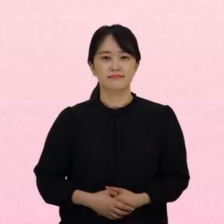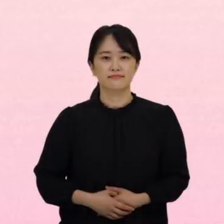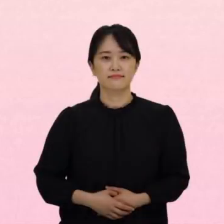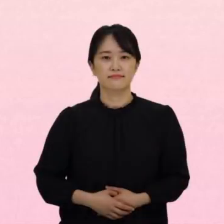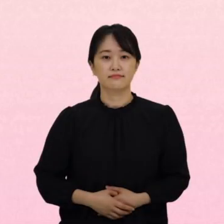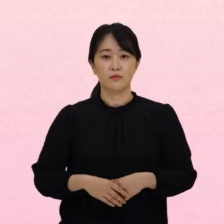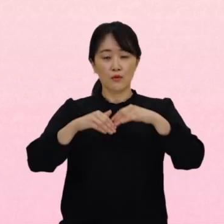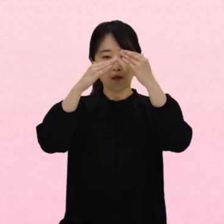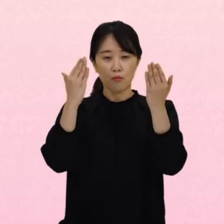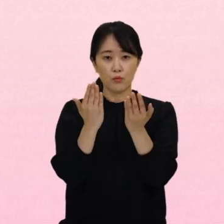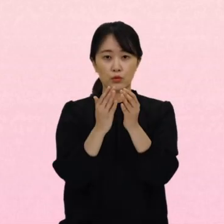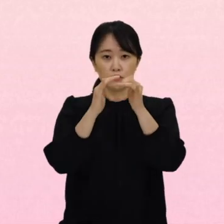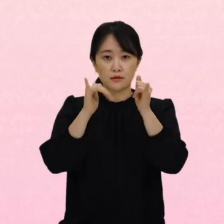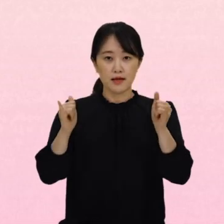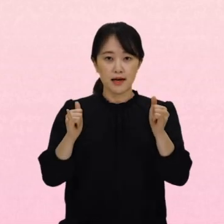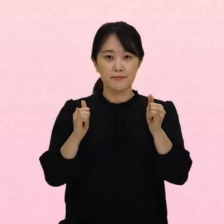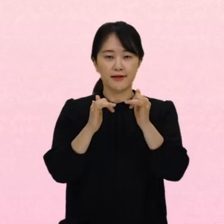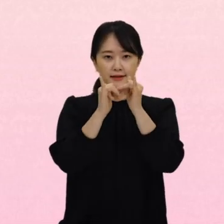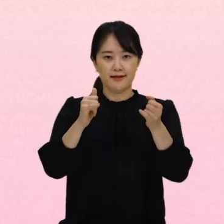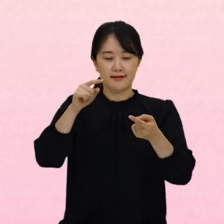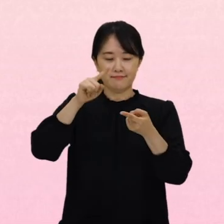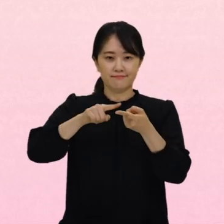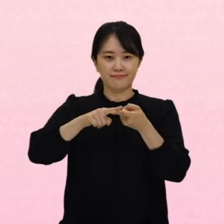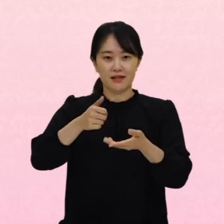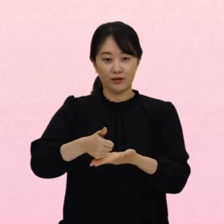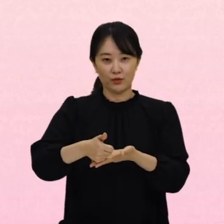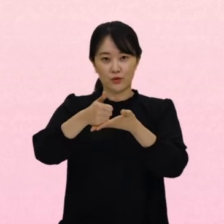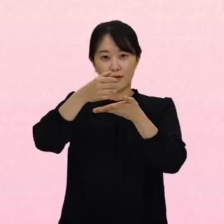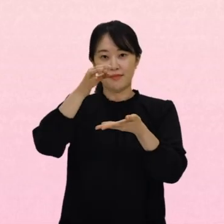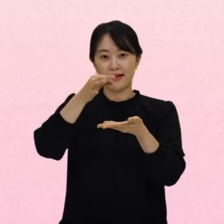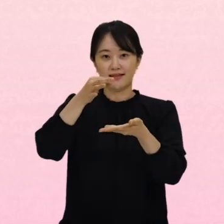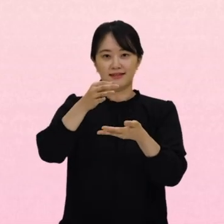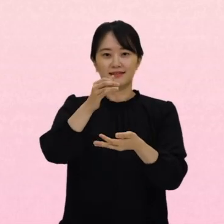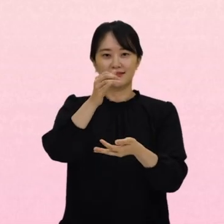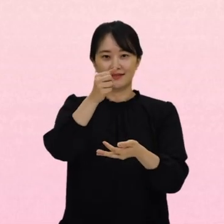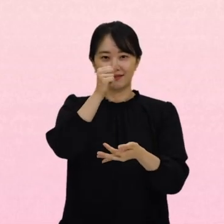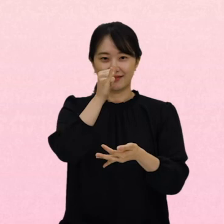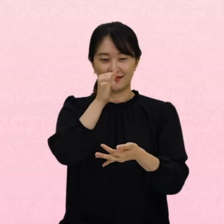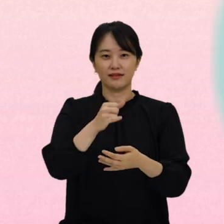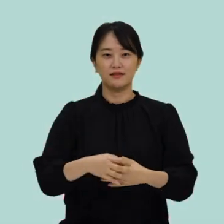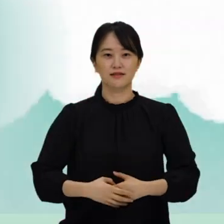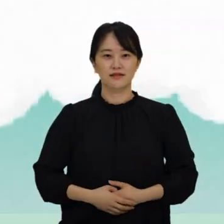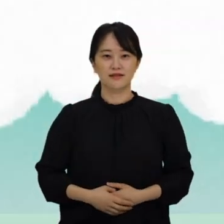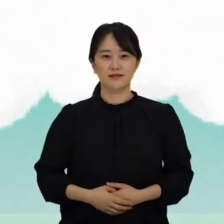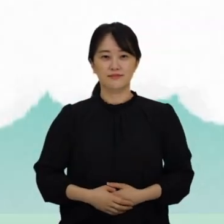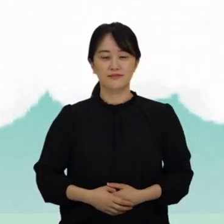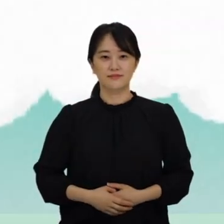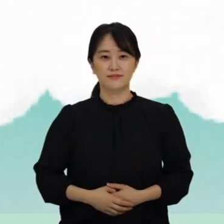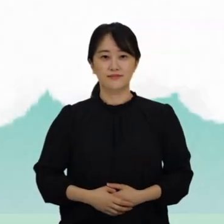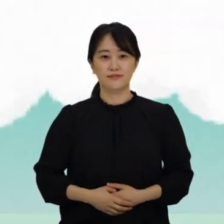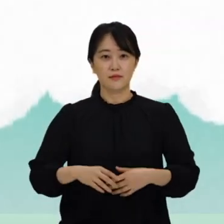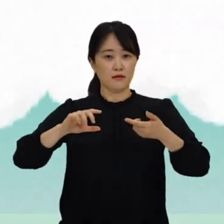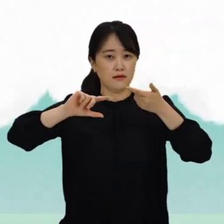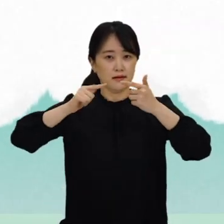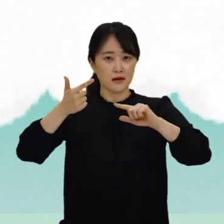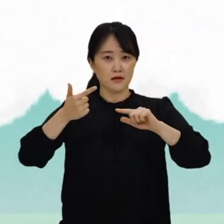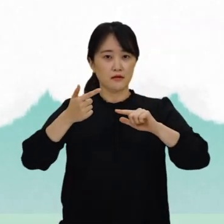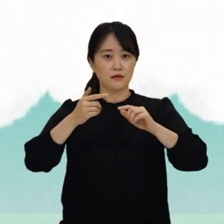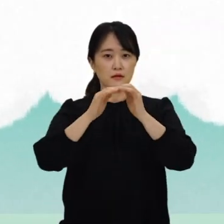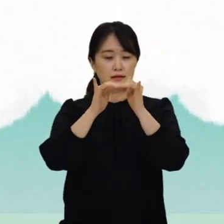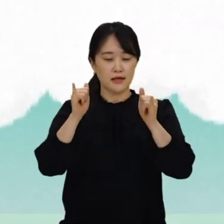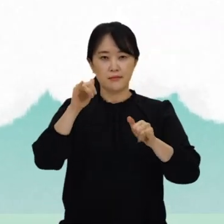모든 국민은 인간으로서의 존엄과 가치를 가지고 있습니다. 다르다는 것은